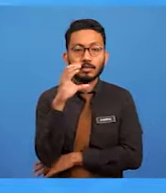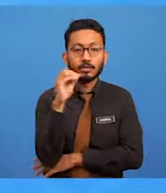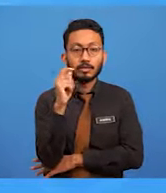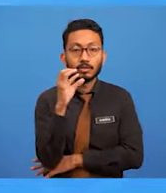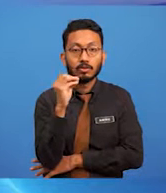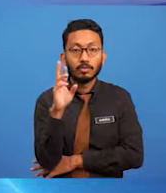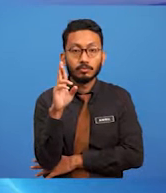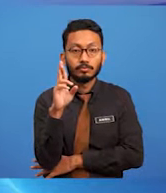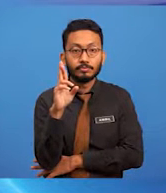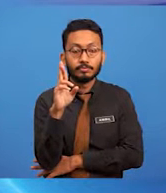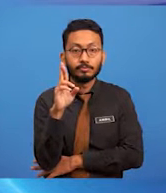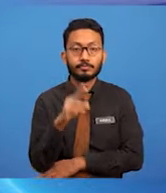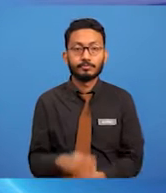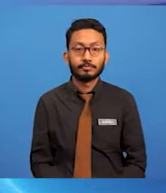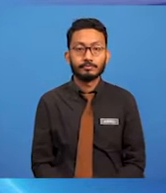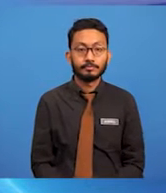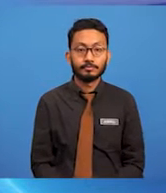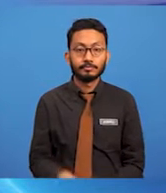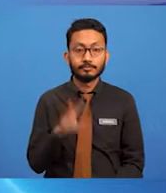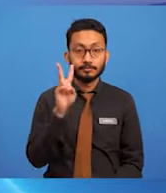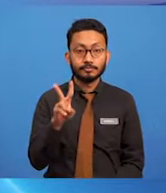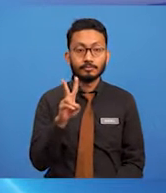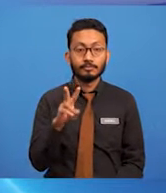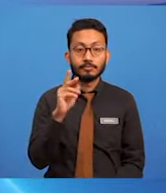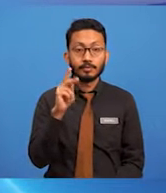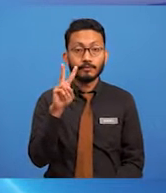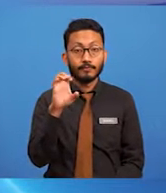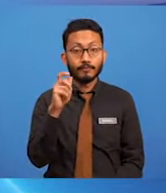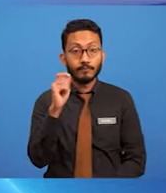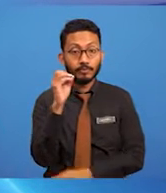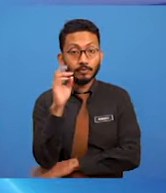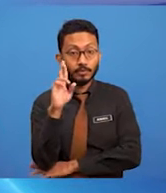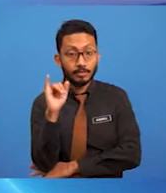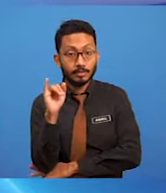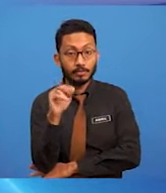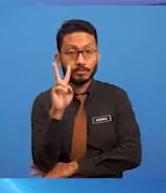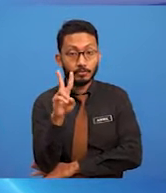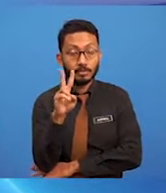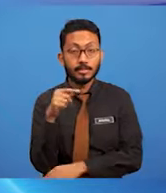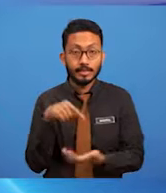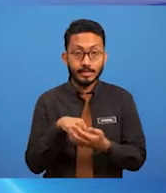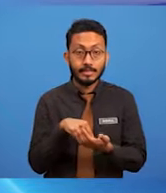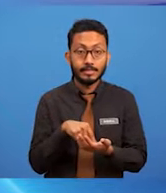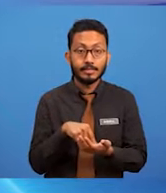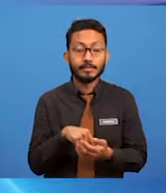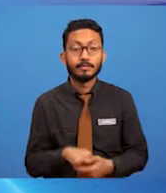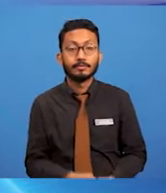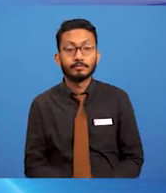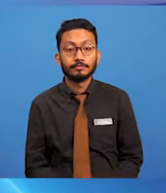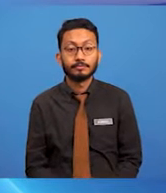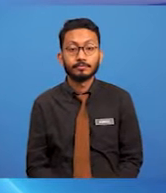vector ini akan menentukan rupa bentuk sesebuah image